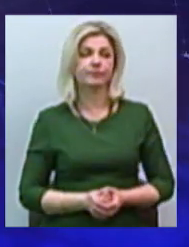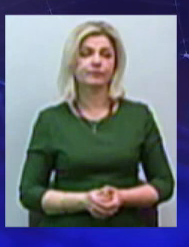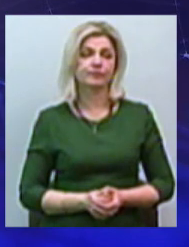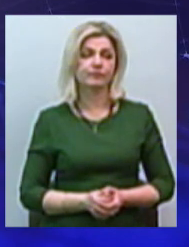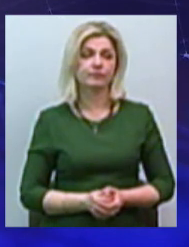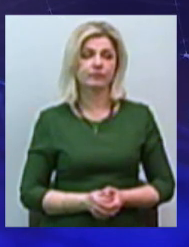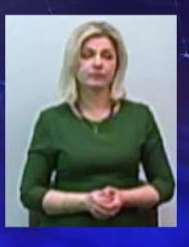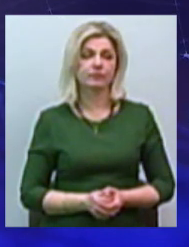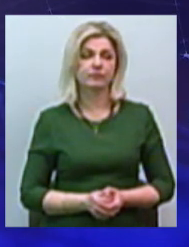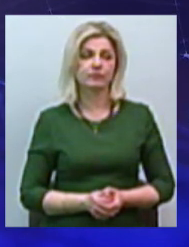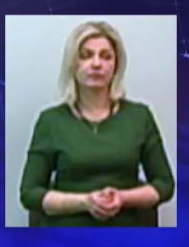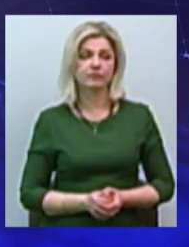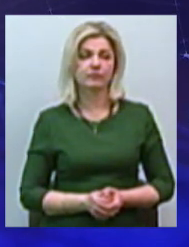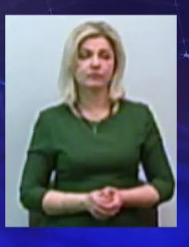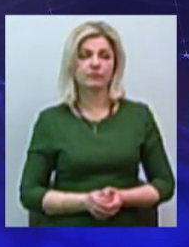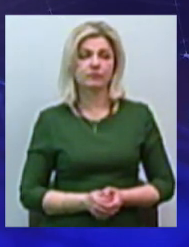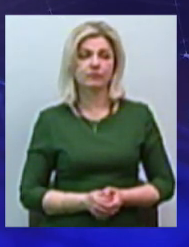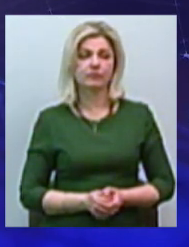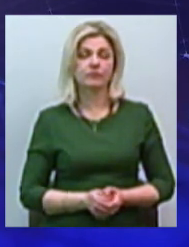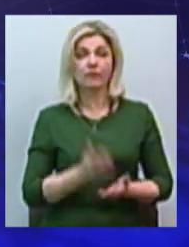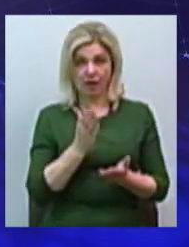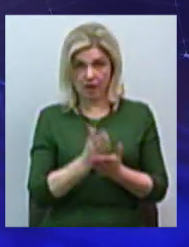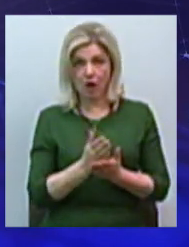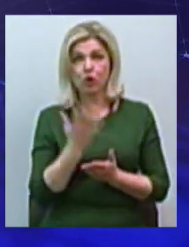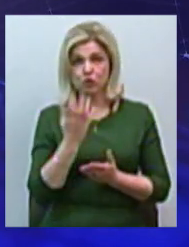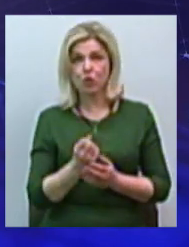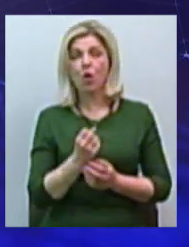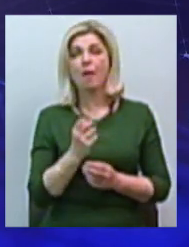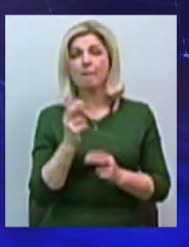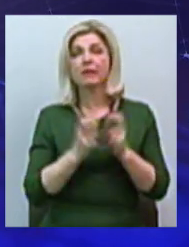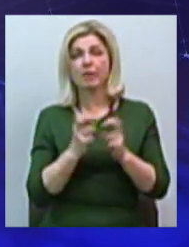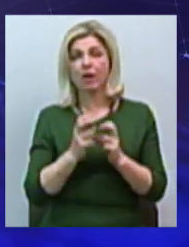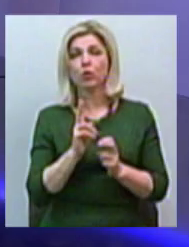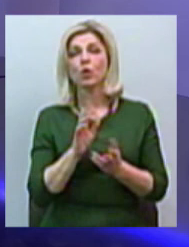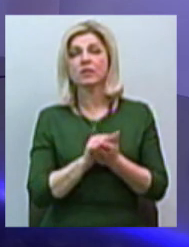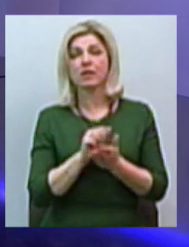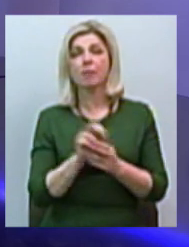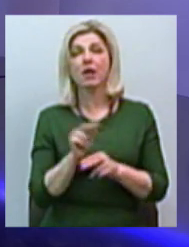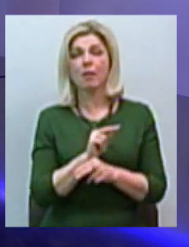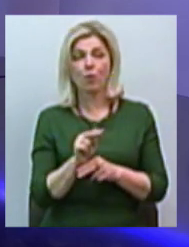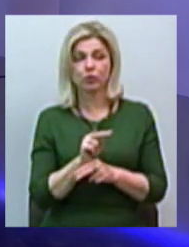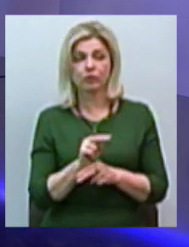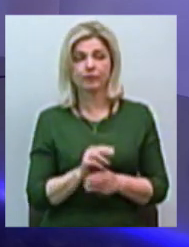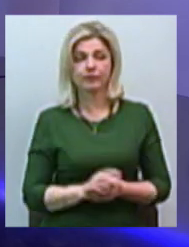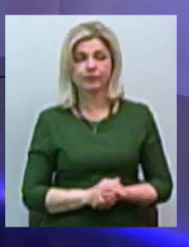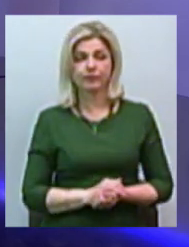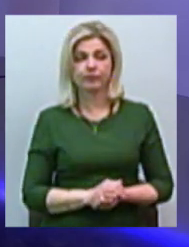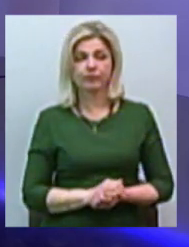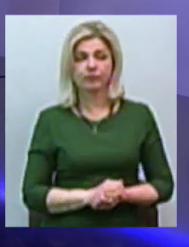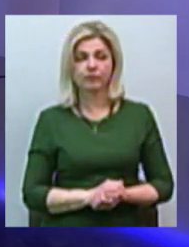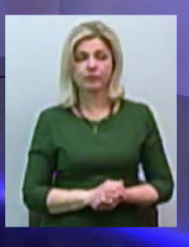є ще? Є ще підприємства, які займаються ремонтом в Україні? Так, ремонтом займаються дуже багато підприємствів.